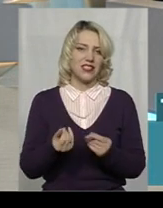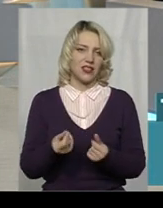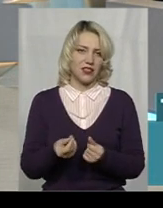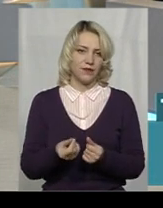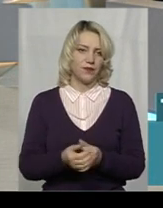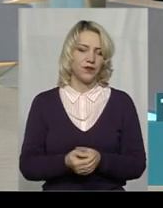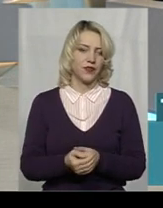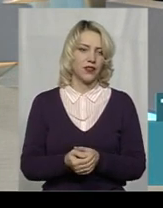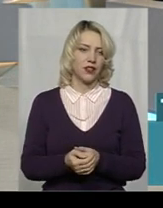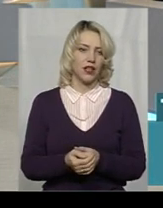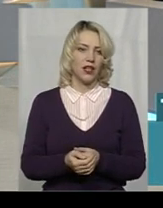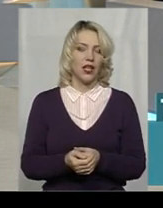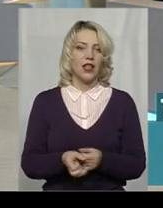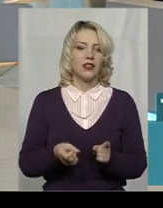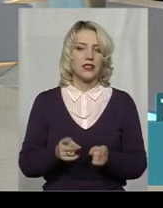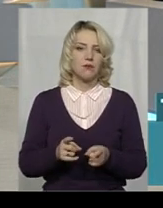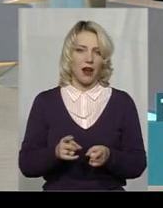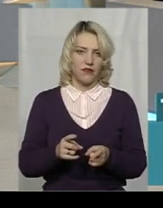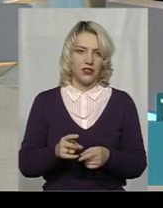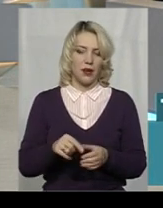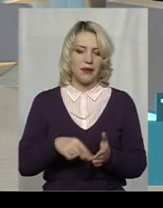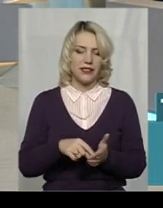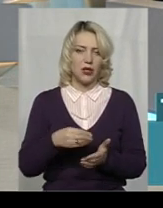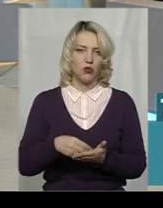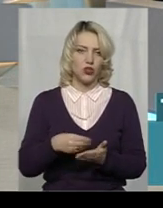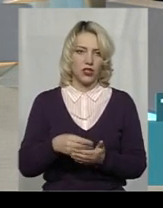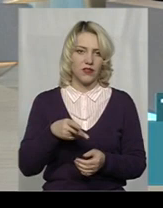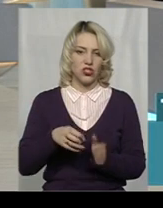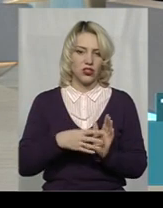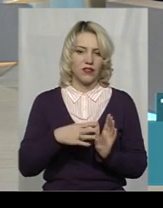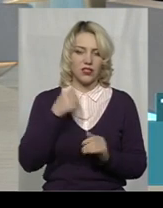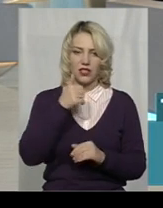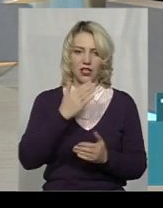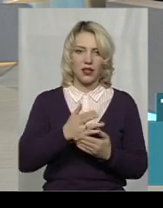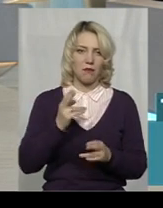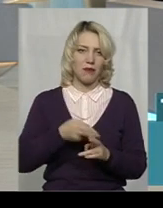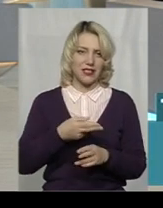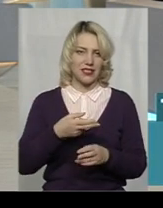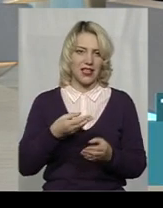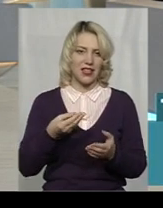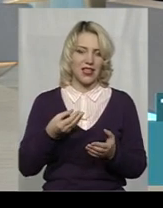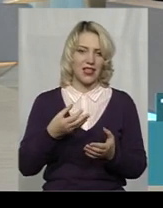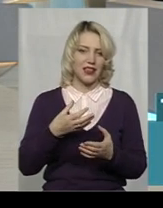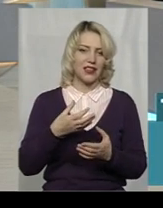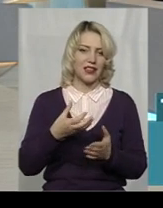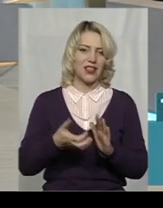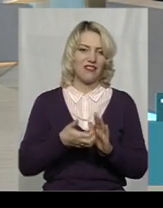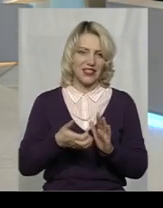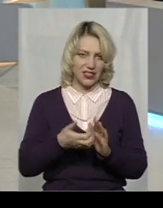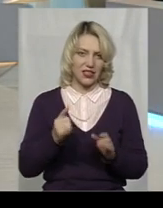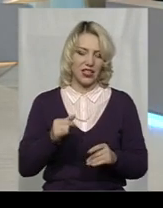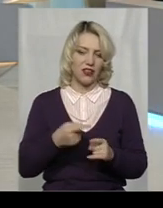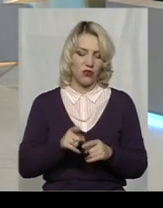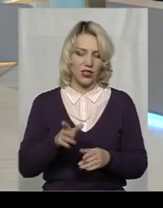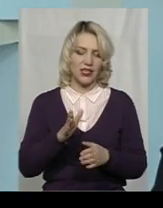Чи дефіцитний? Насправді, міський бюджет на 2019 рік, він є бездефіцитним, він є збалансованим, як